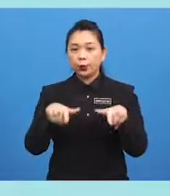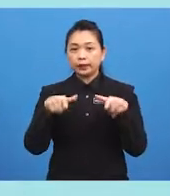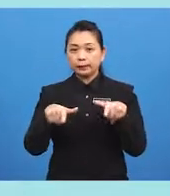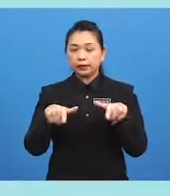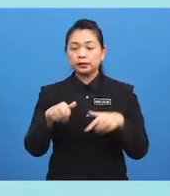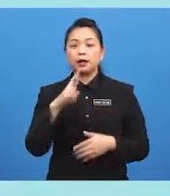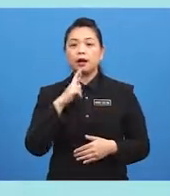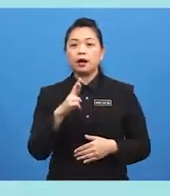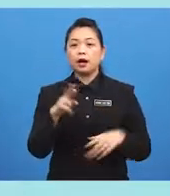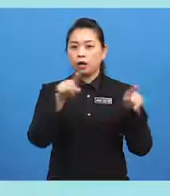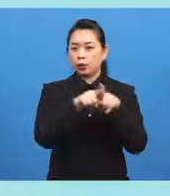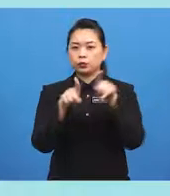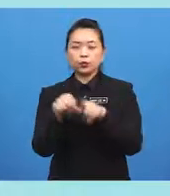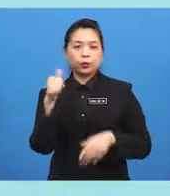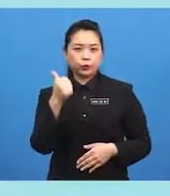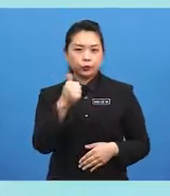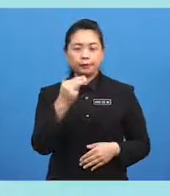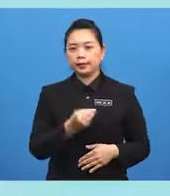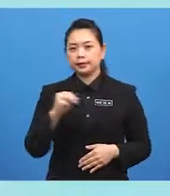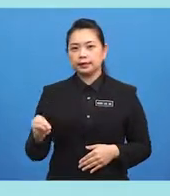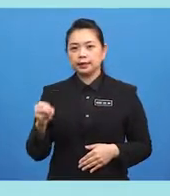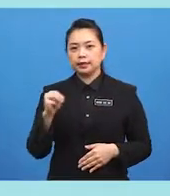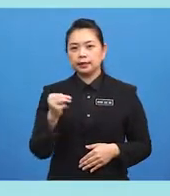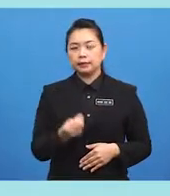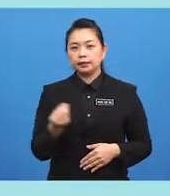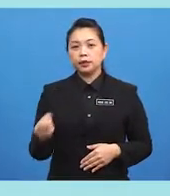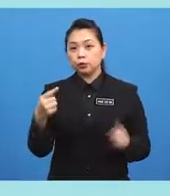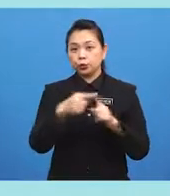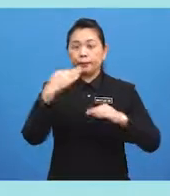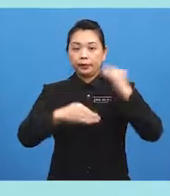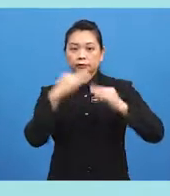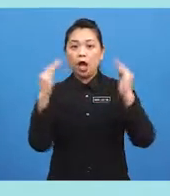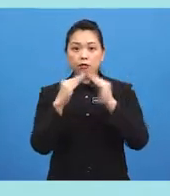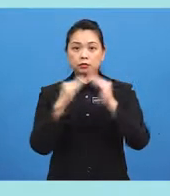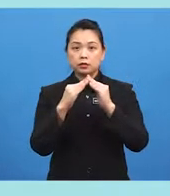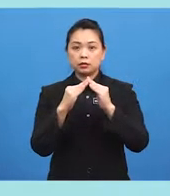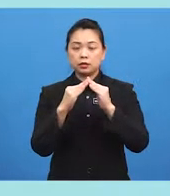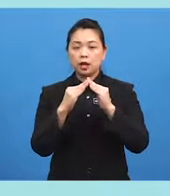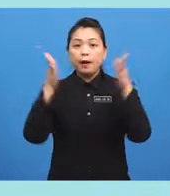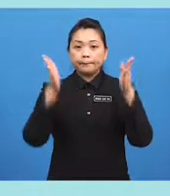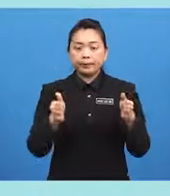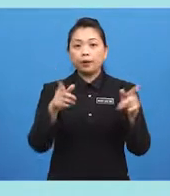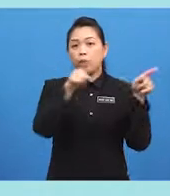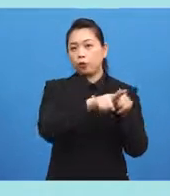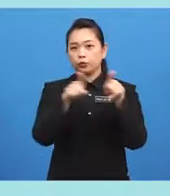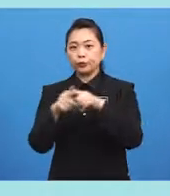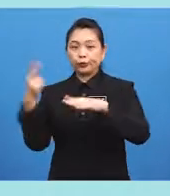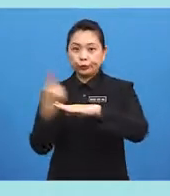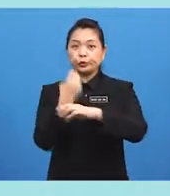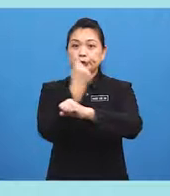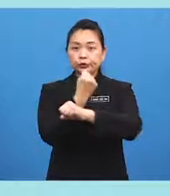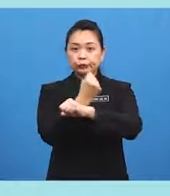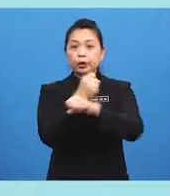timber... ...are also good material... ...to build houses. People also use